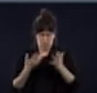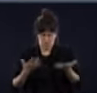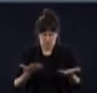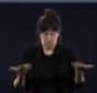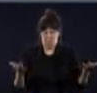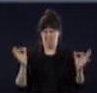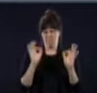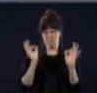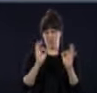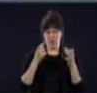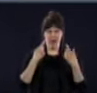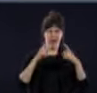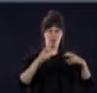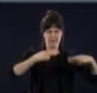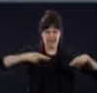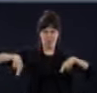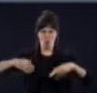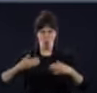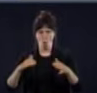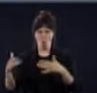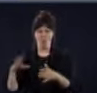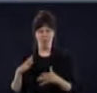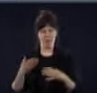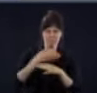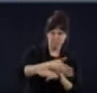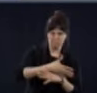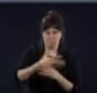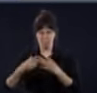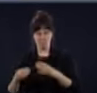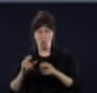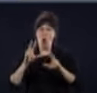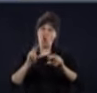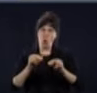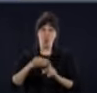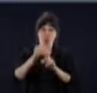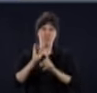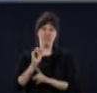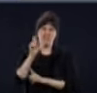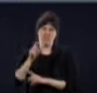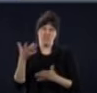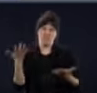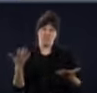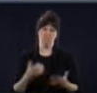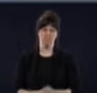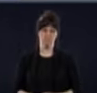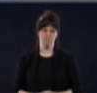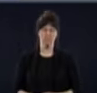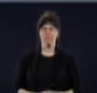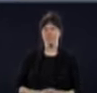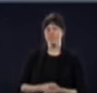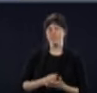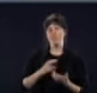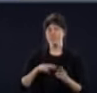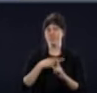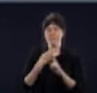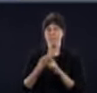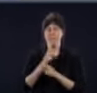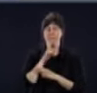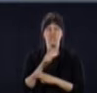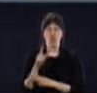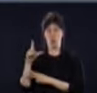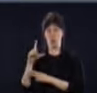lundi et de mardi notamment. Et je ne sais pas si je l'ai dit, mais c'est certain qu'en réouvrant certaines activités professionnelles,